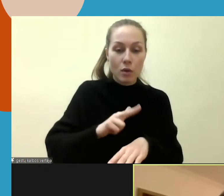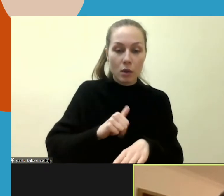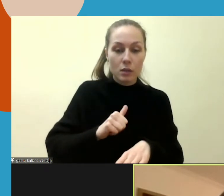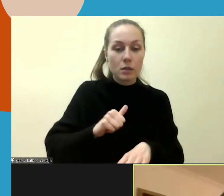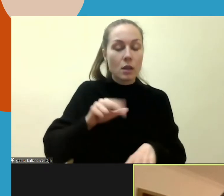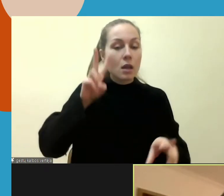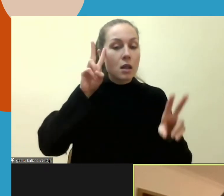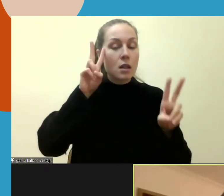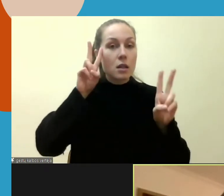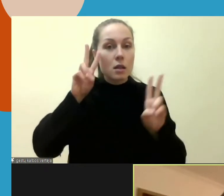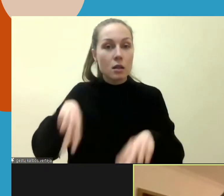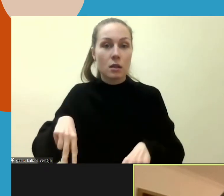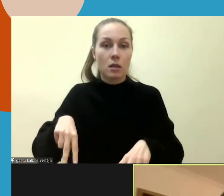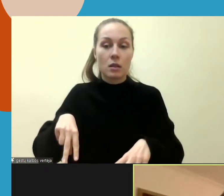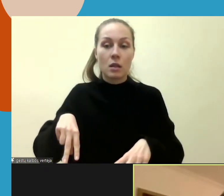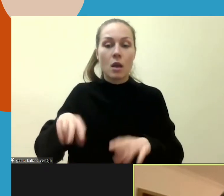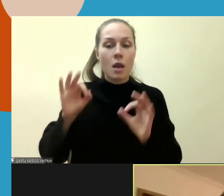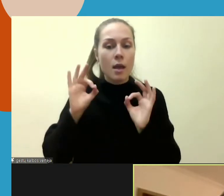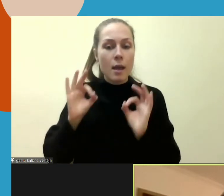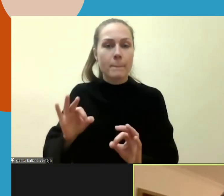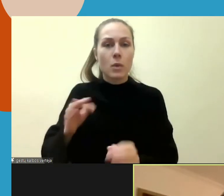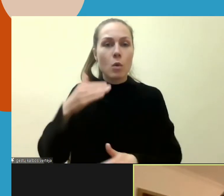kokia yra tinkama procedūra.